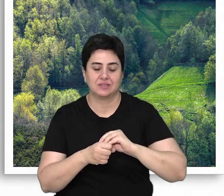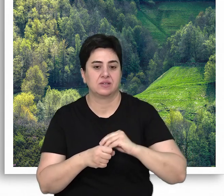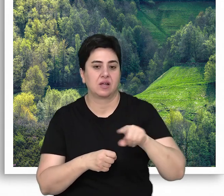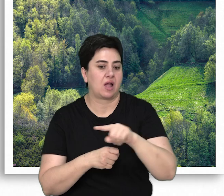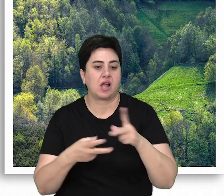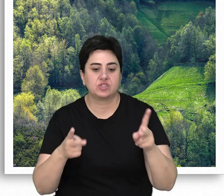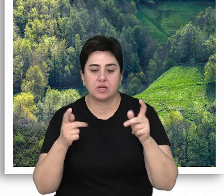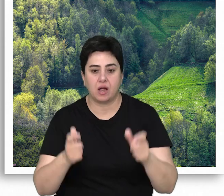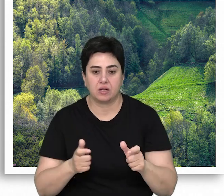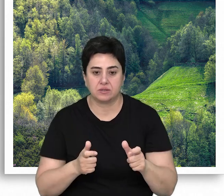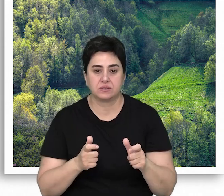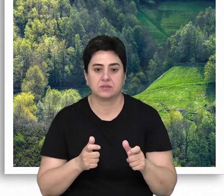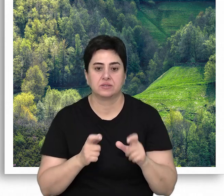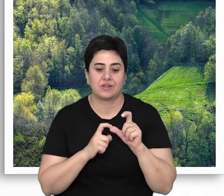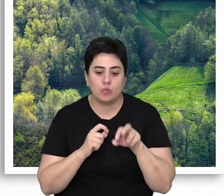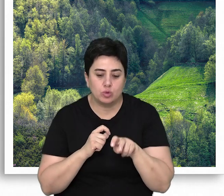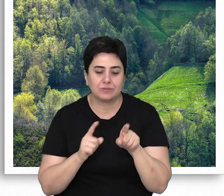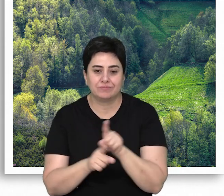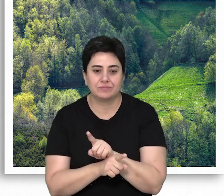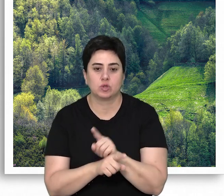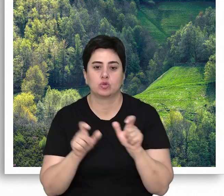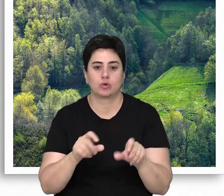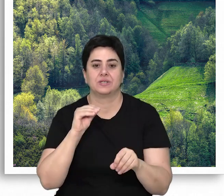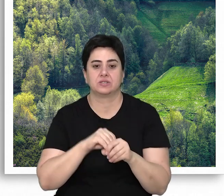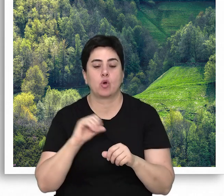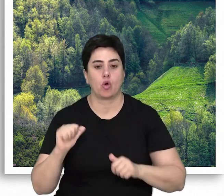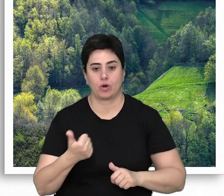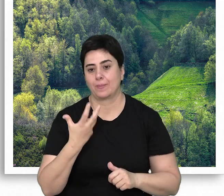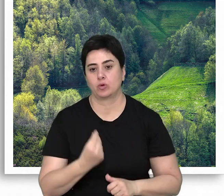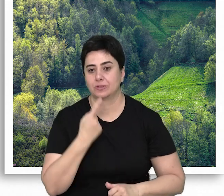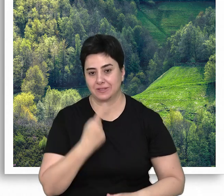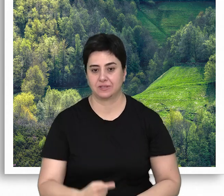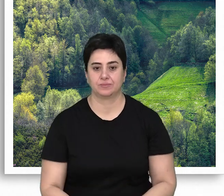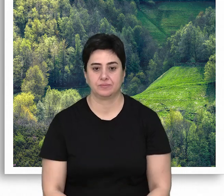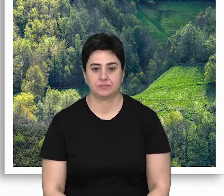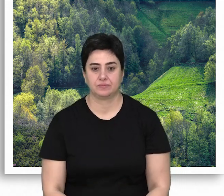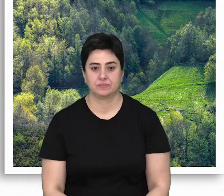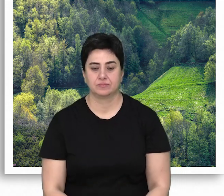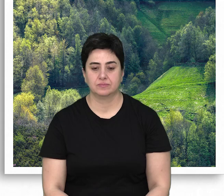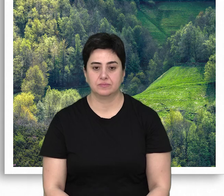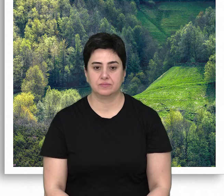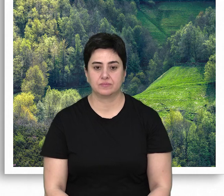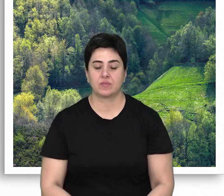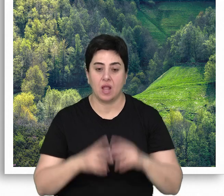ve diğer açık alanların saproksilik böceklerin korunması için önemli olduğunu göstermektedir.